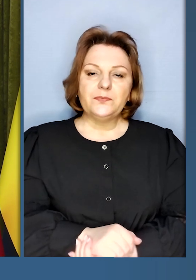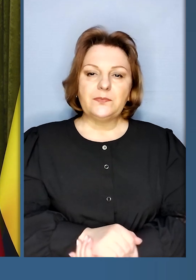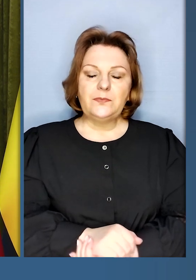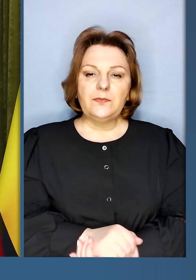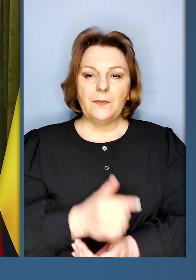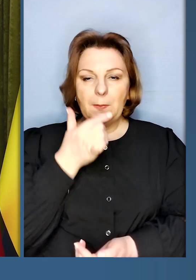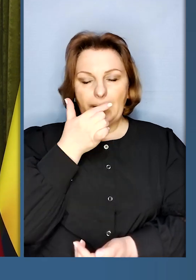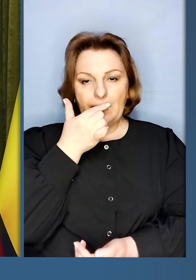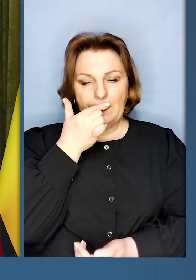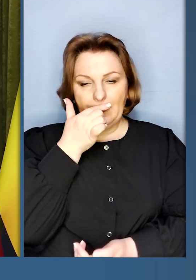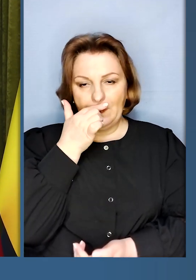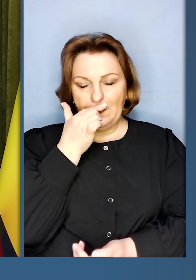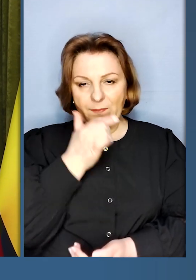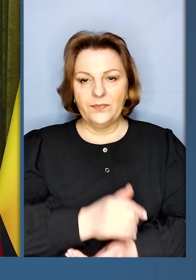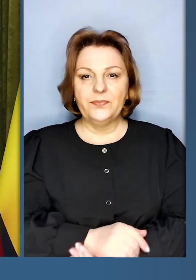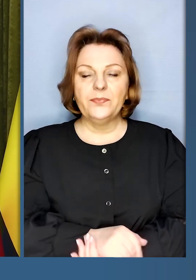телебачення України.